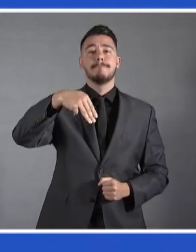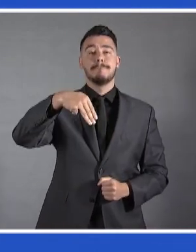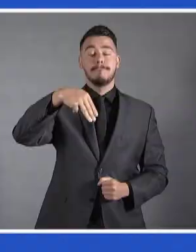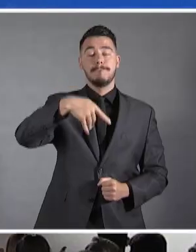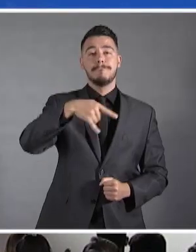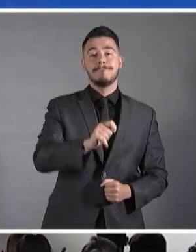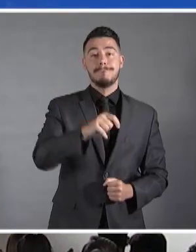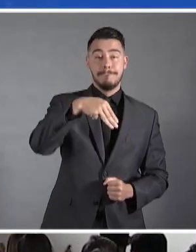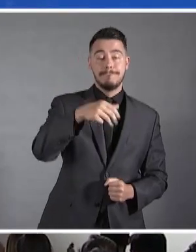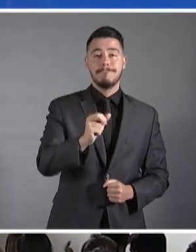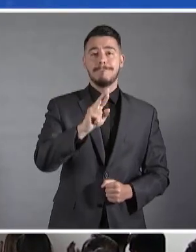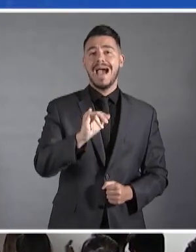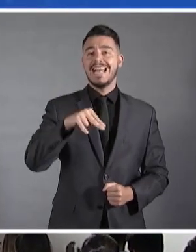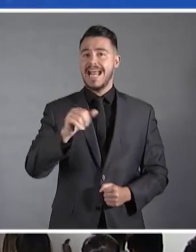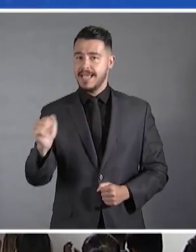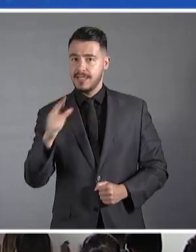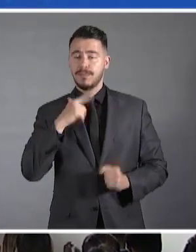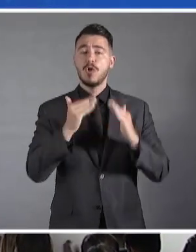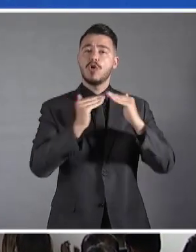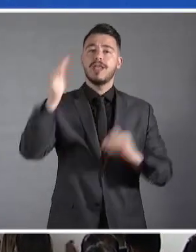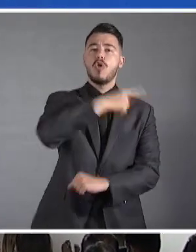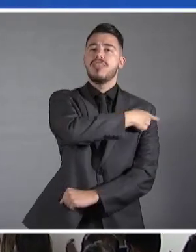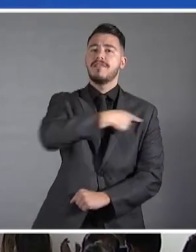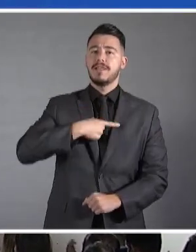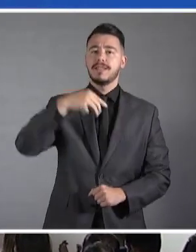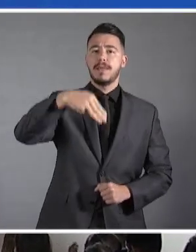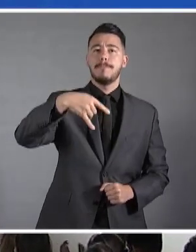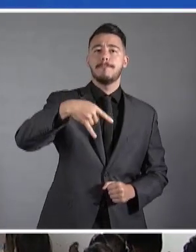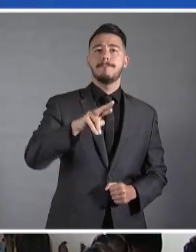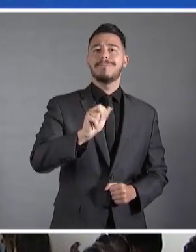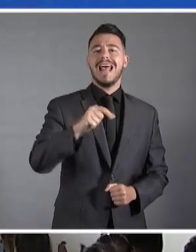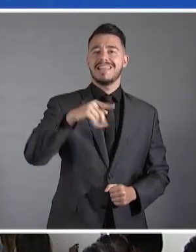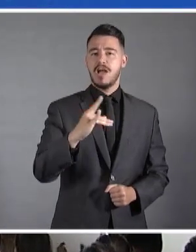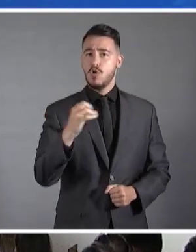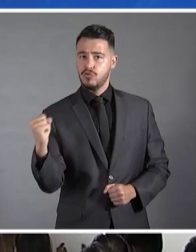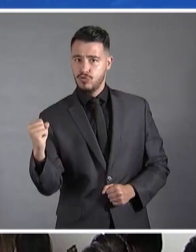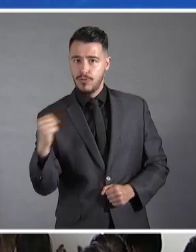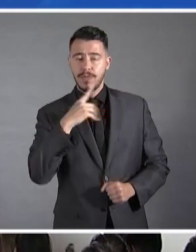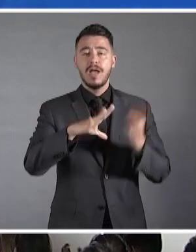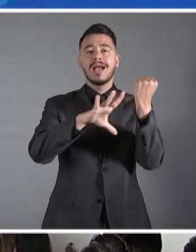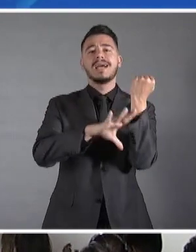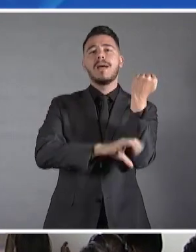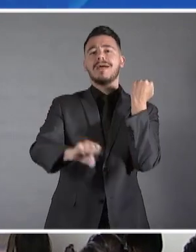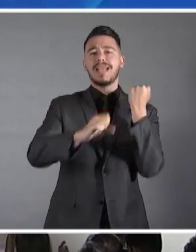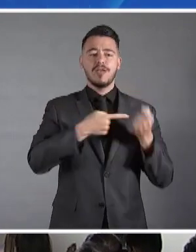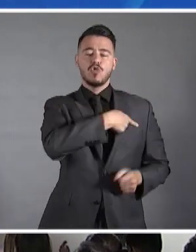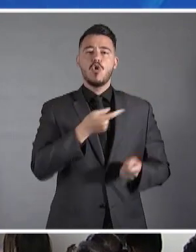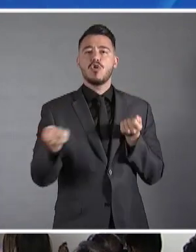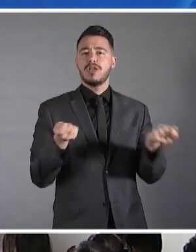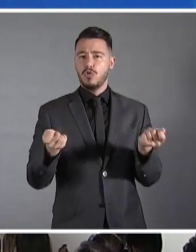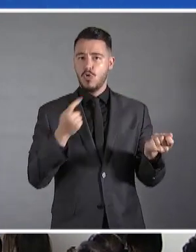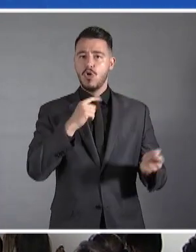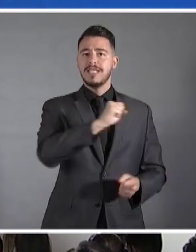Γιάννη Μπρατάκο, τον Γραμματέα Οργανωτικού Στέλιο Κονταδάκη, για